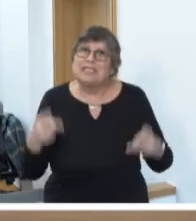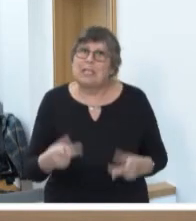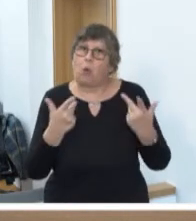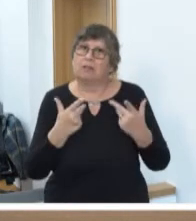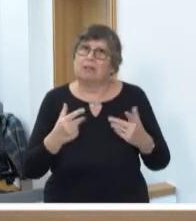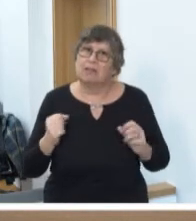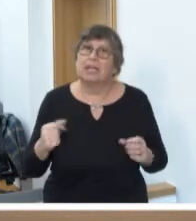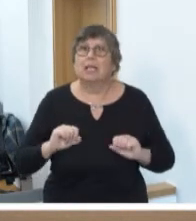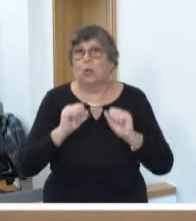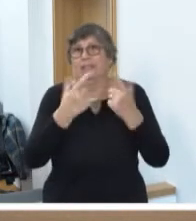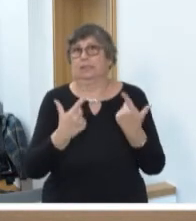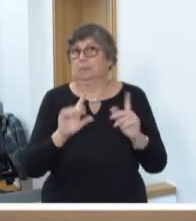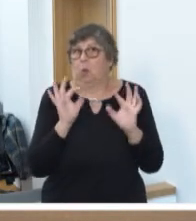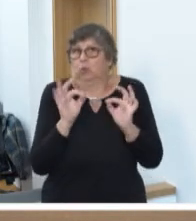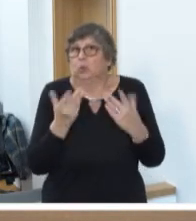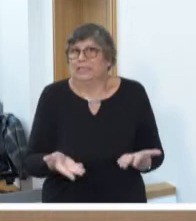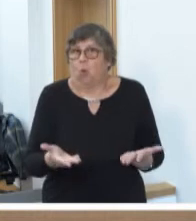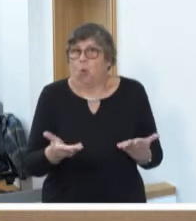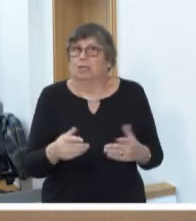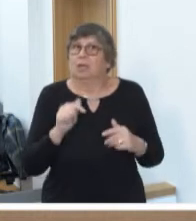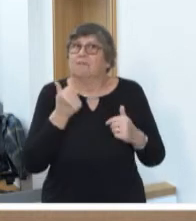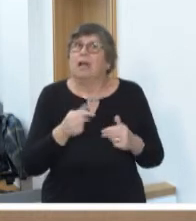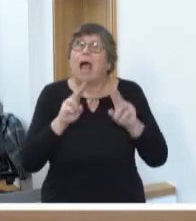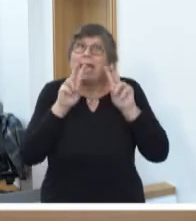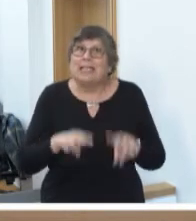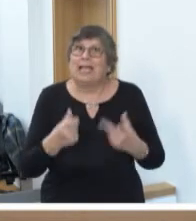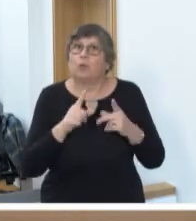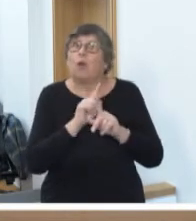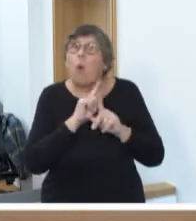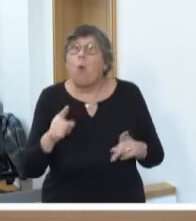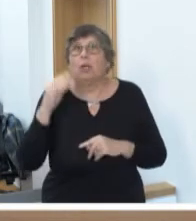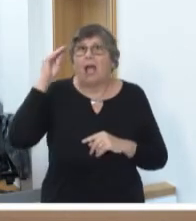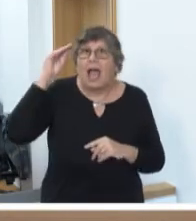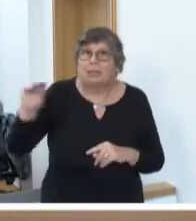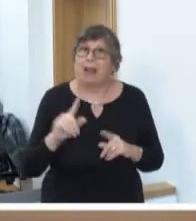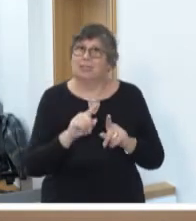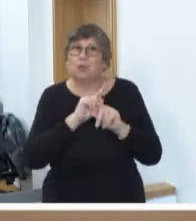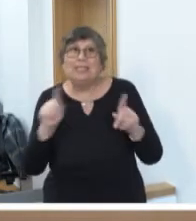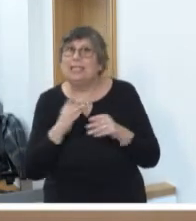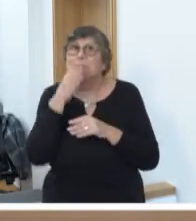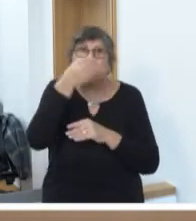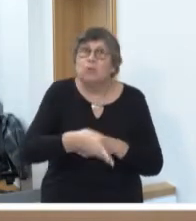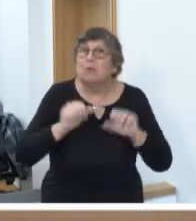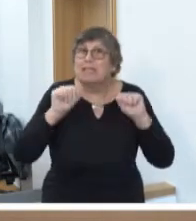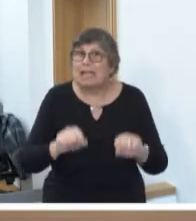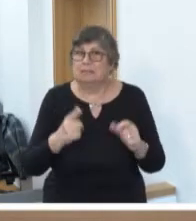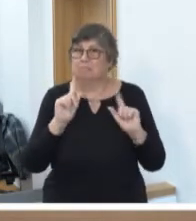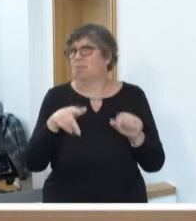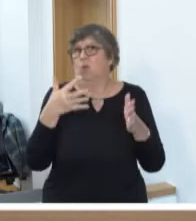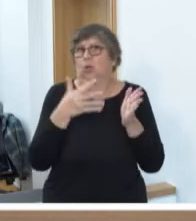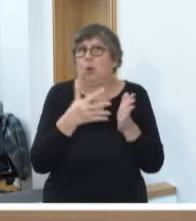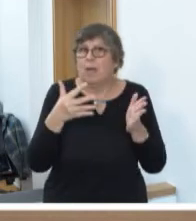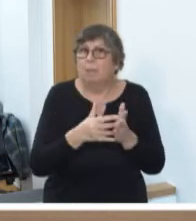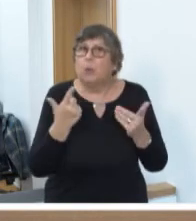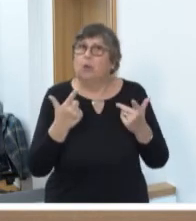Und das ist auch gut so, da die Einrichtungen unangemeldet nicht so besucht werden können und überprüft, sowie Anregungen